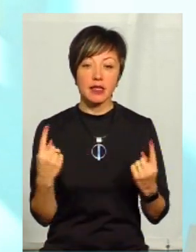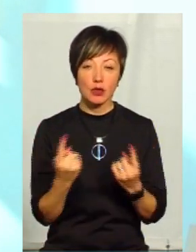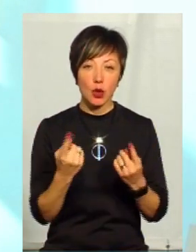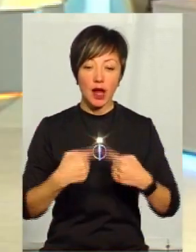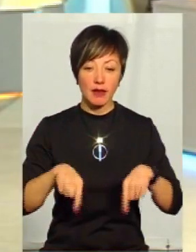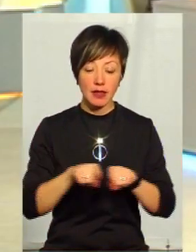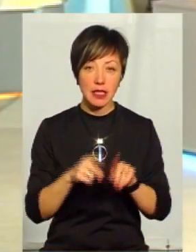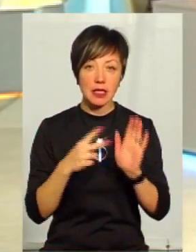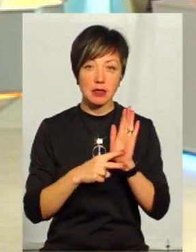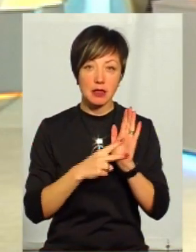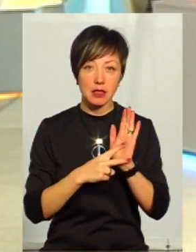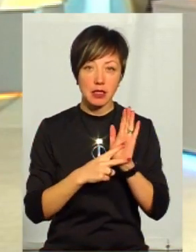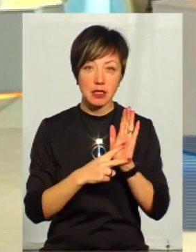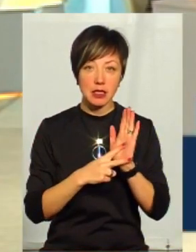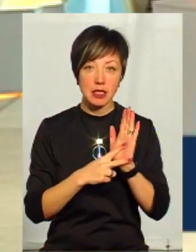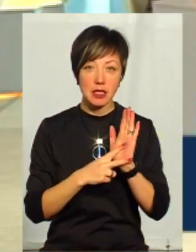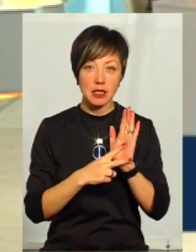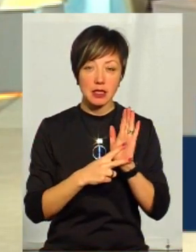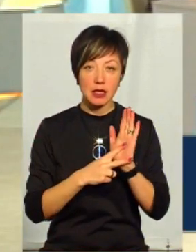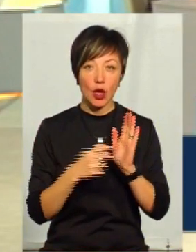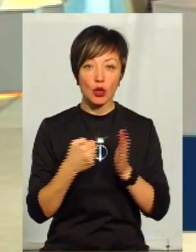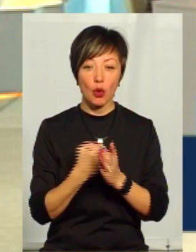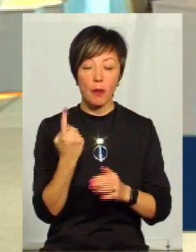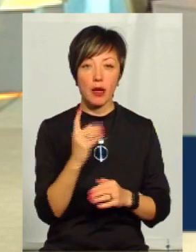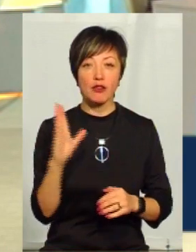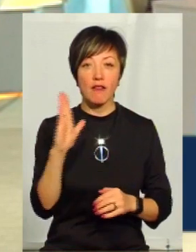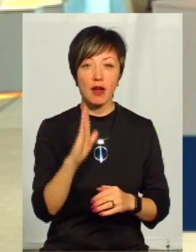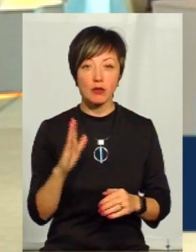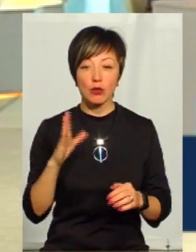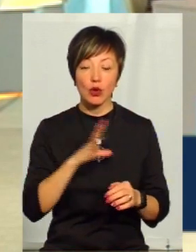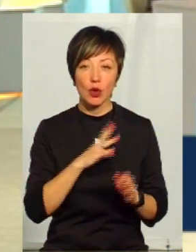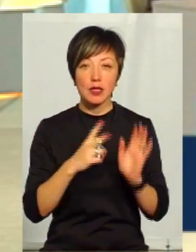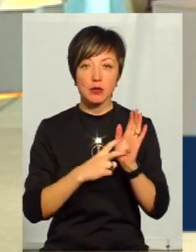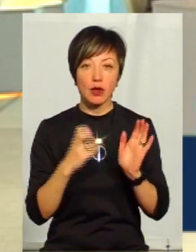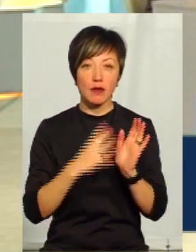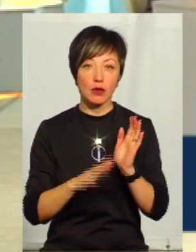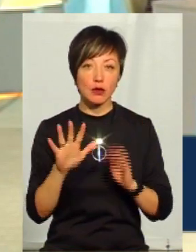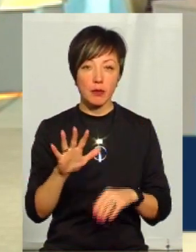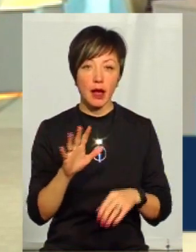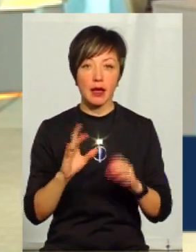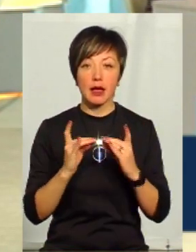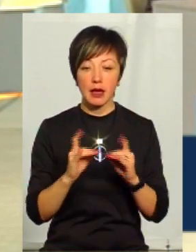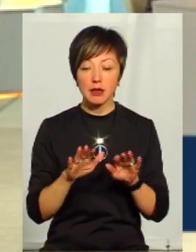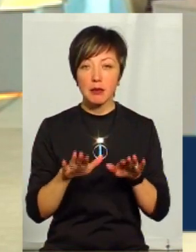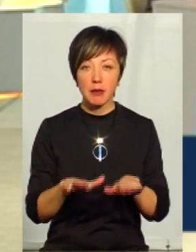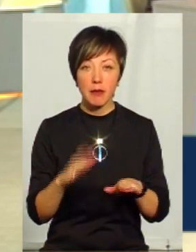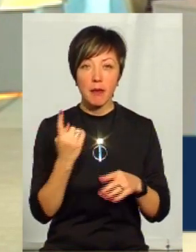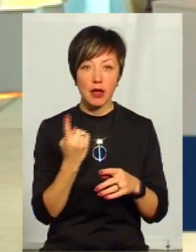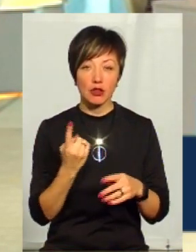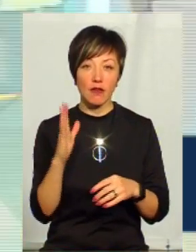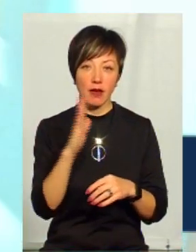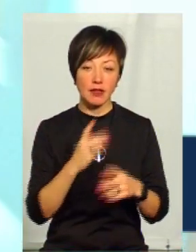відділеннях до 1 вересня було 795 ліжок. З 1 вересня відділення